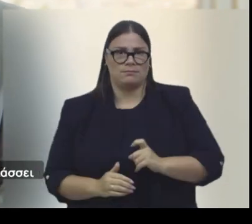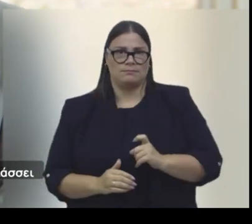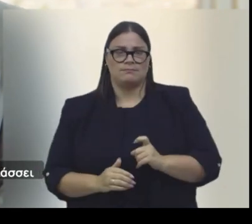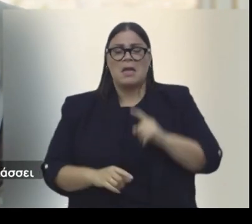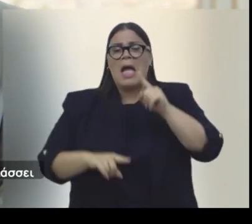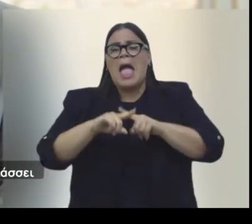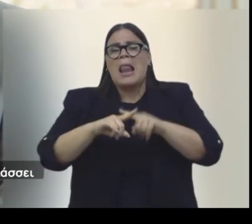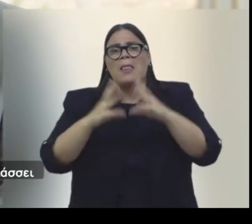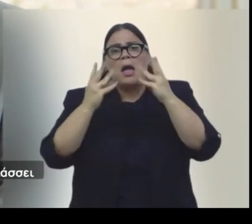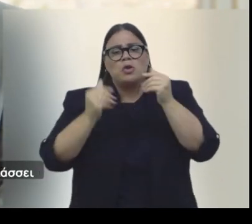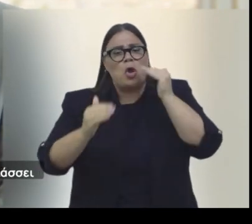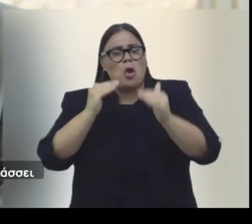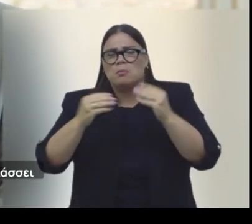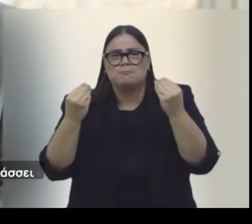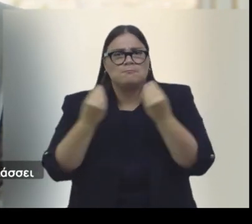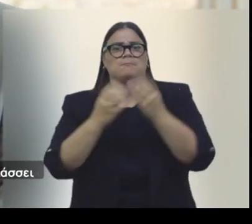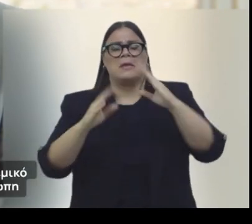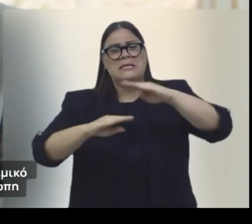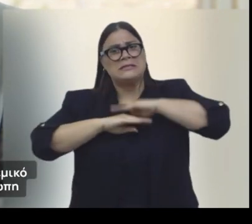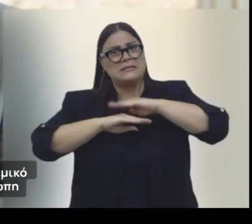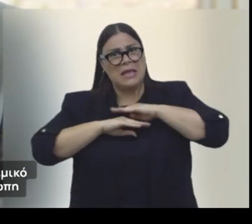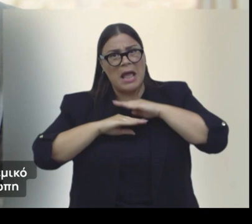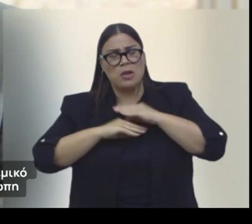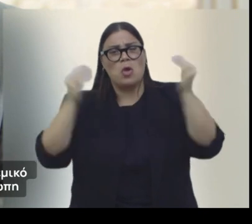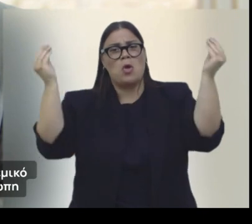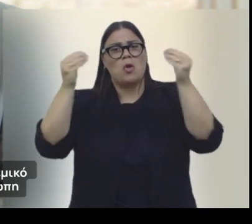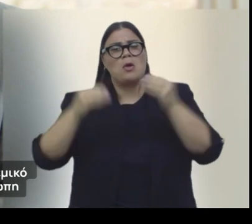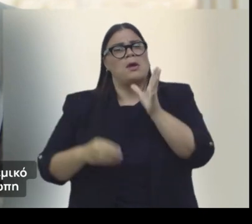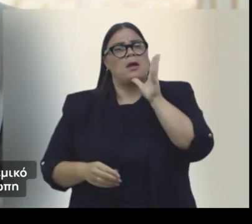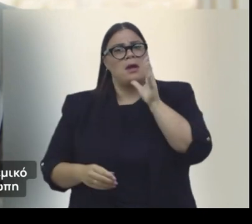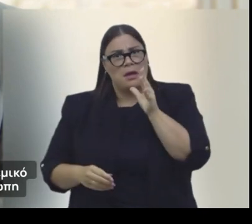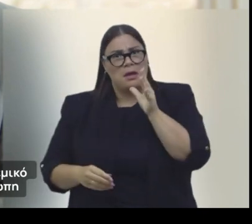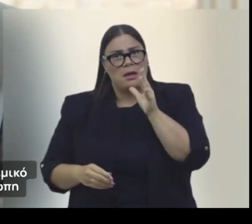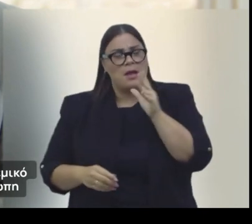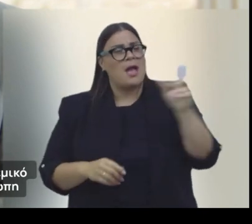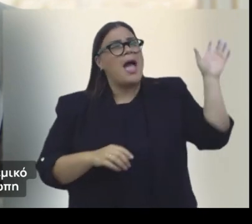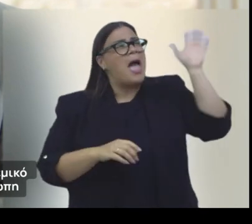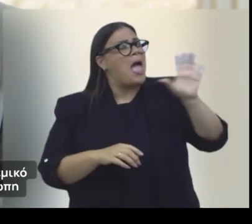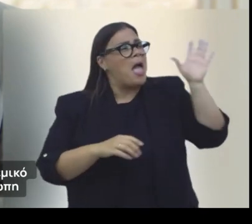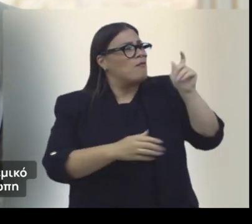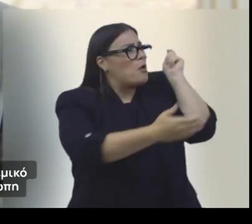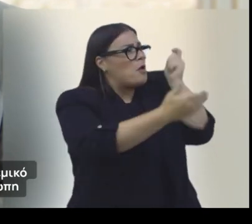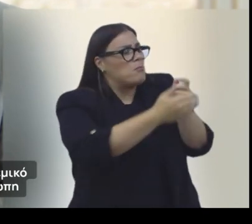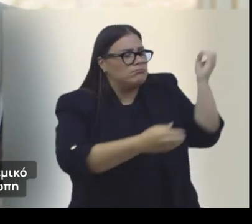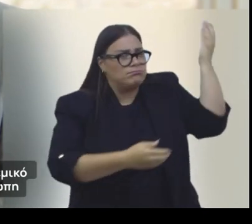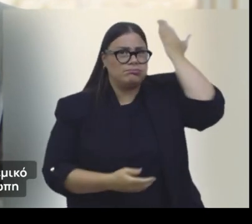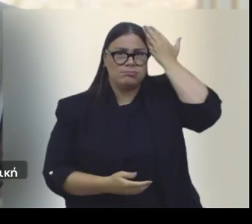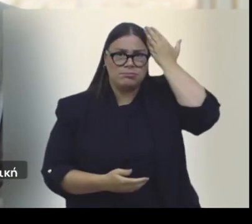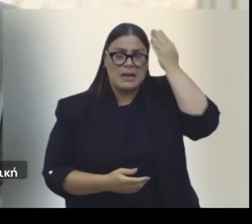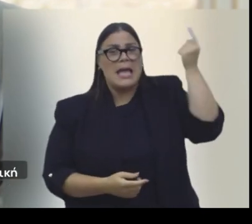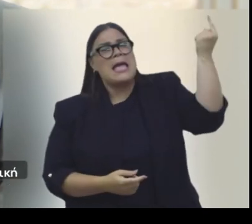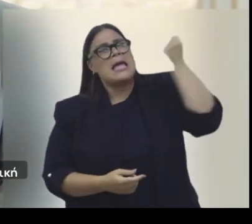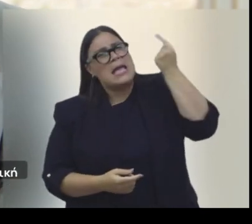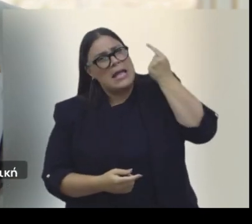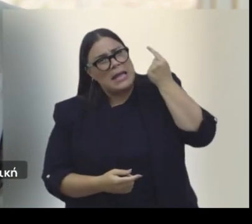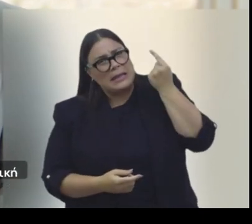Είναι αδιανόητο σήμερα η Ελλάδα να τα διαφυλάσει συντηρώντας στράτο με μεταχειρισμένο πολεμικό εξοπλισμό που της πουλά πανάκριβα η Ευρώπη